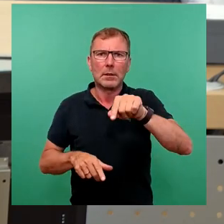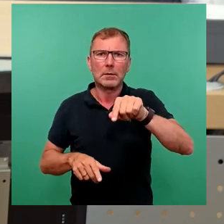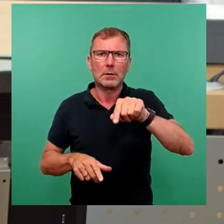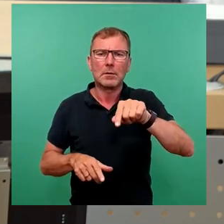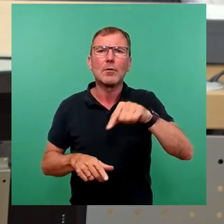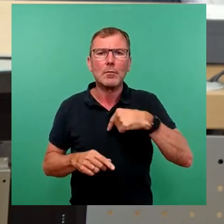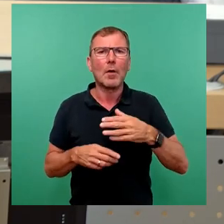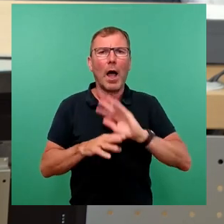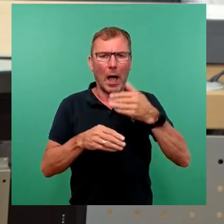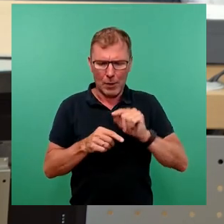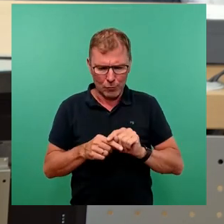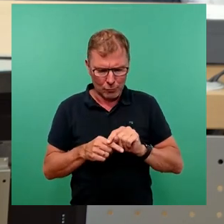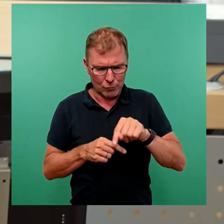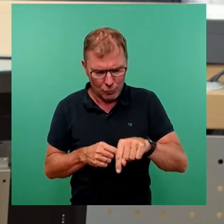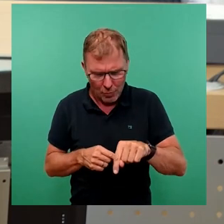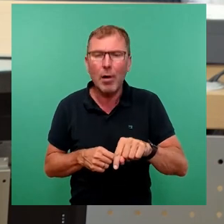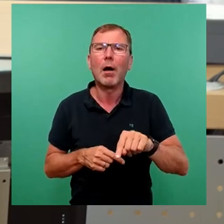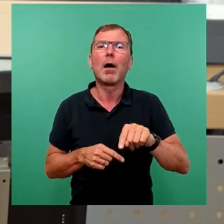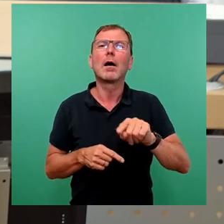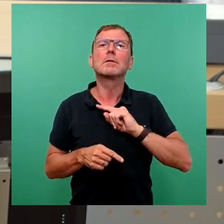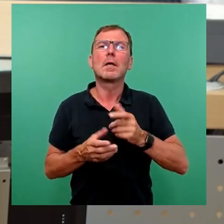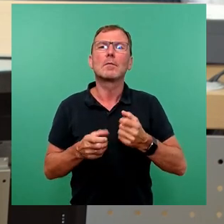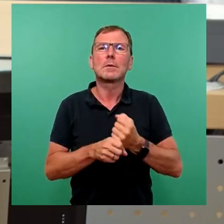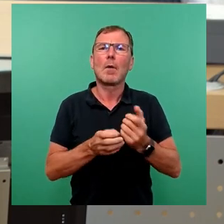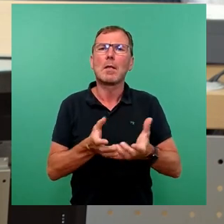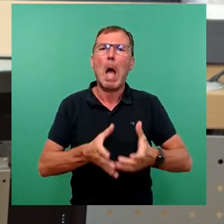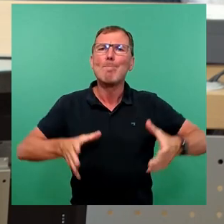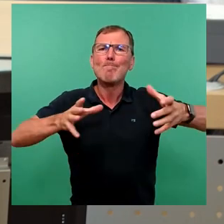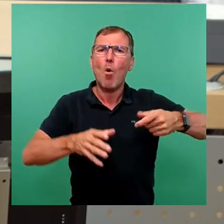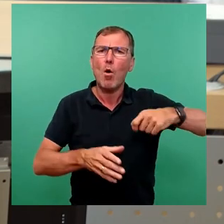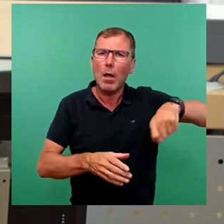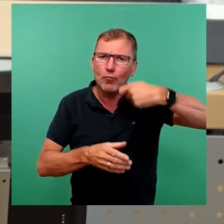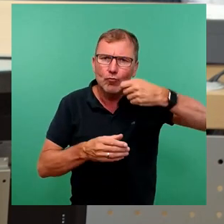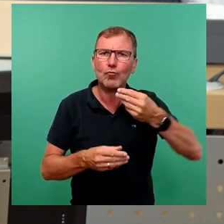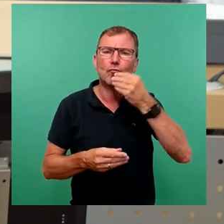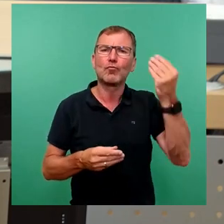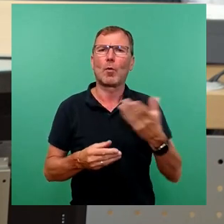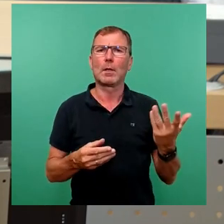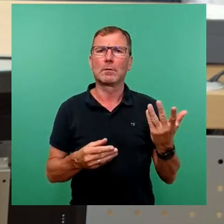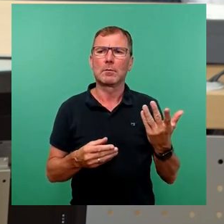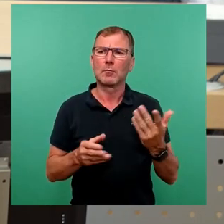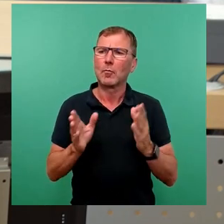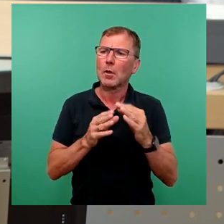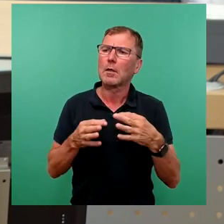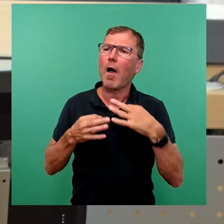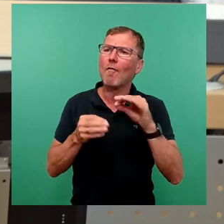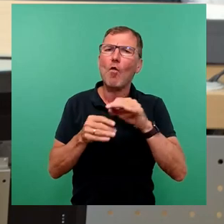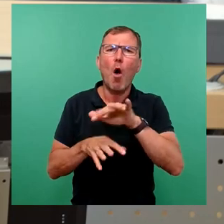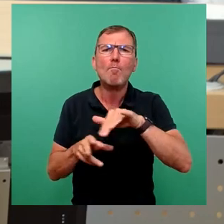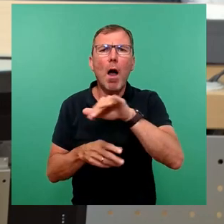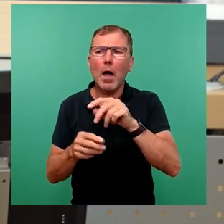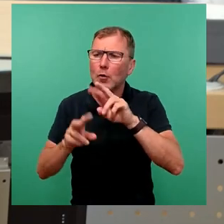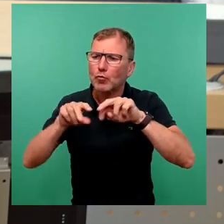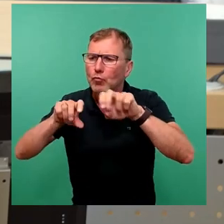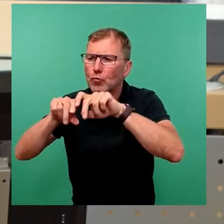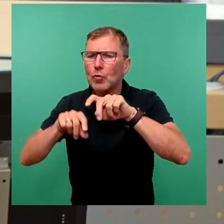Haustüren selbstgemachte Bohle kosten. Man konnte in einem kleinen Flohmarkt stöbern. Oder man